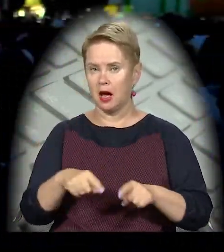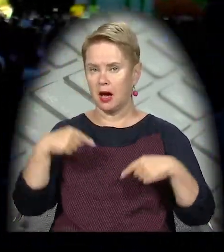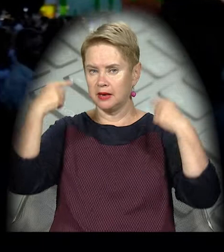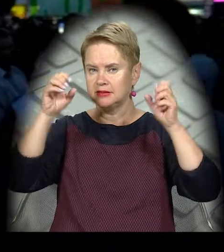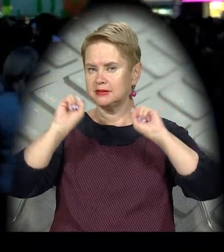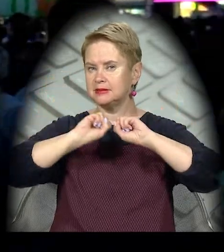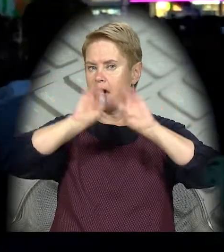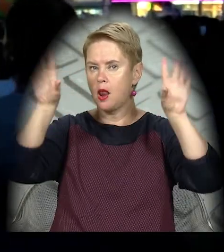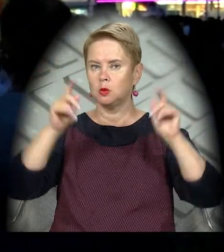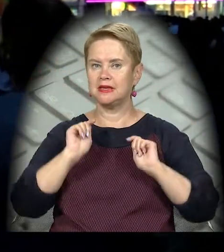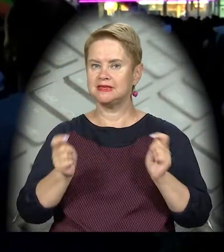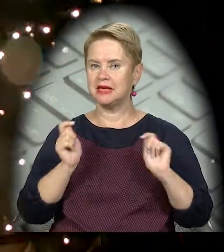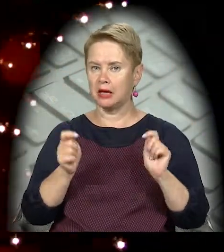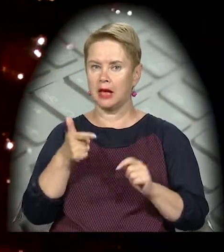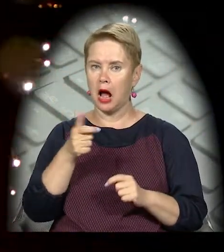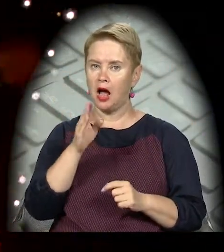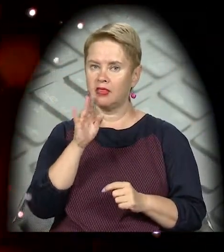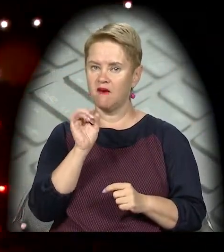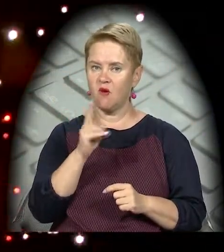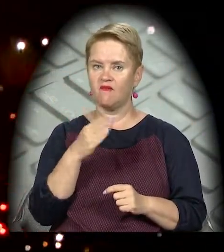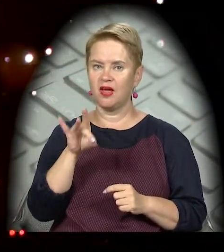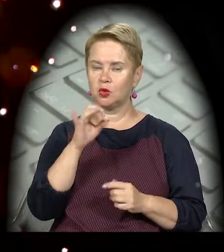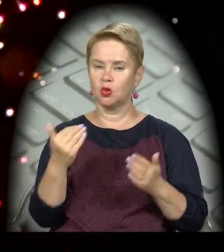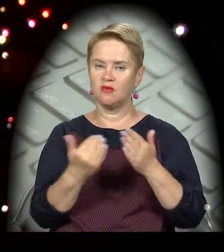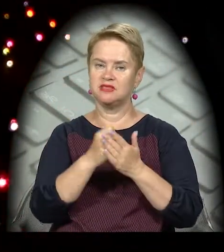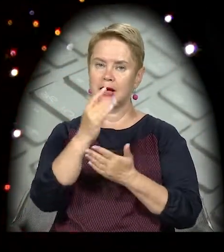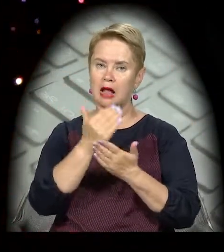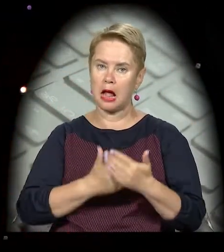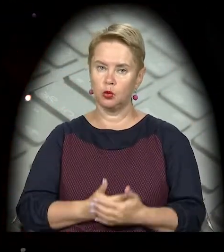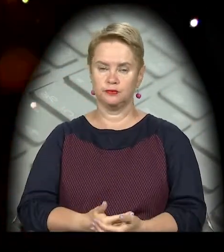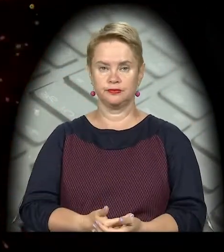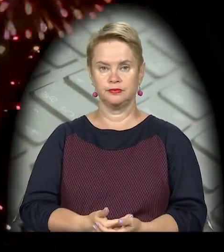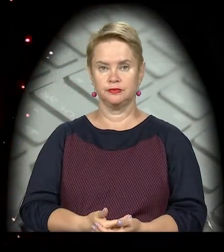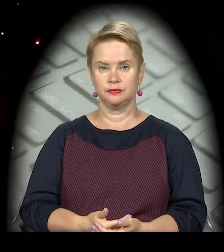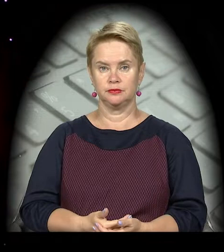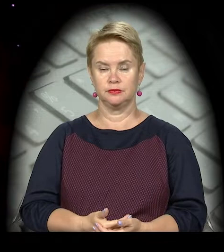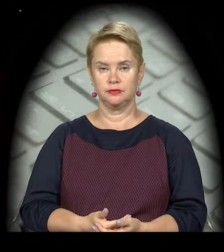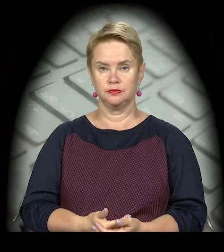грандіозний салют та дискотека. Ганна Вовк, Дмитро Вєтров, новини 11 каналу.